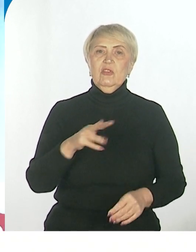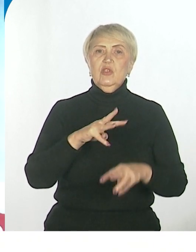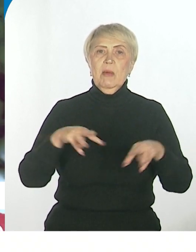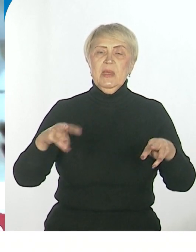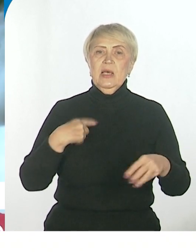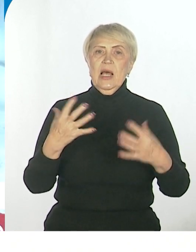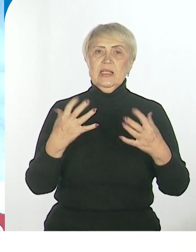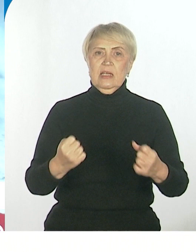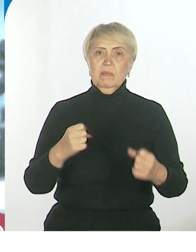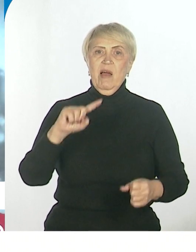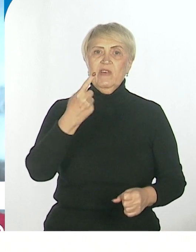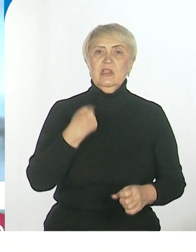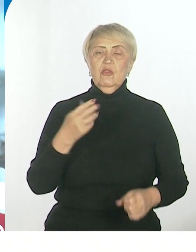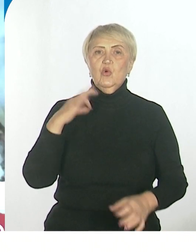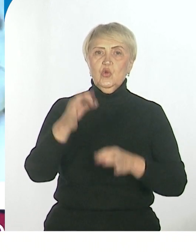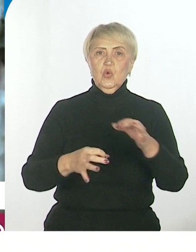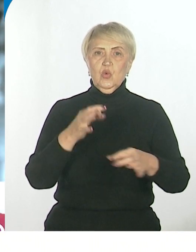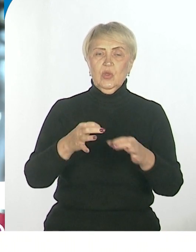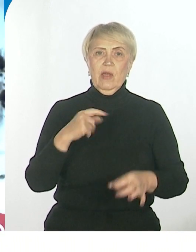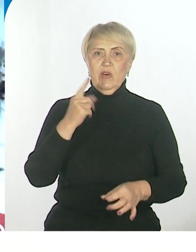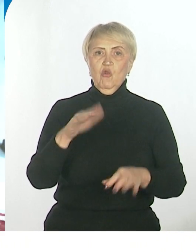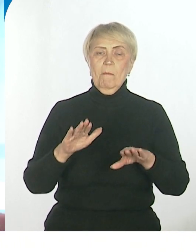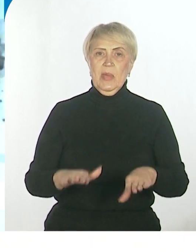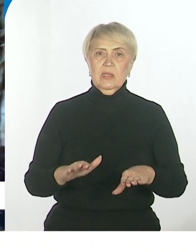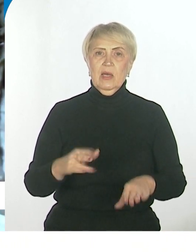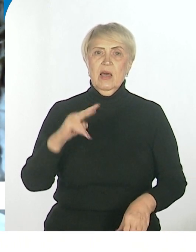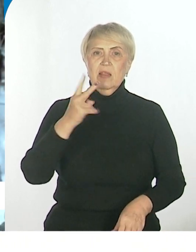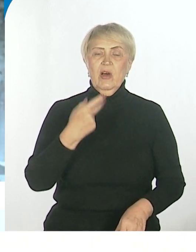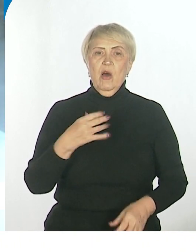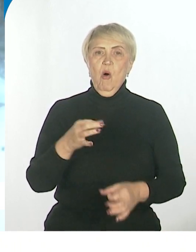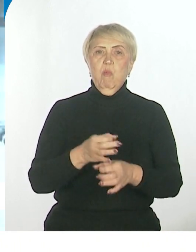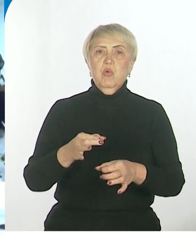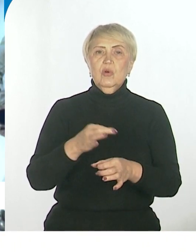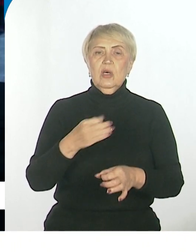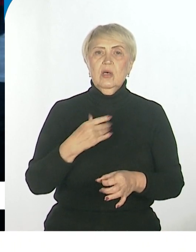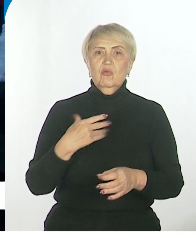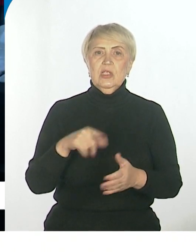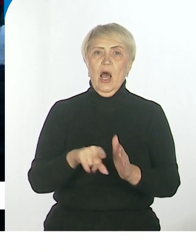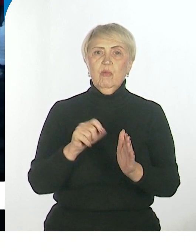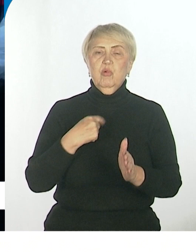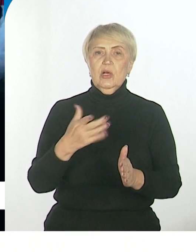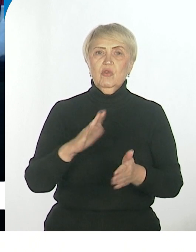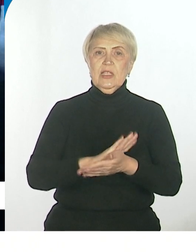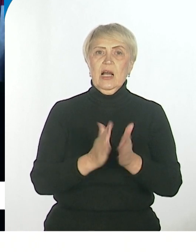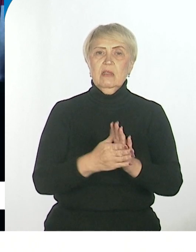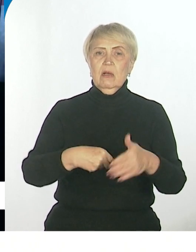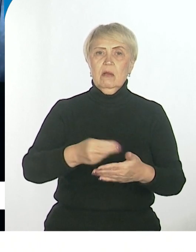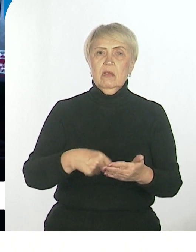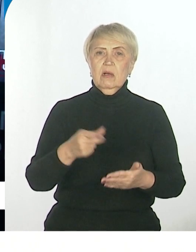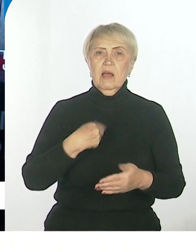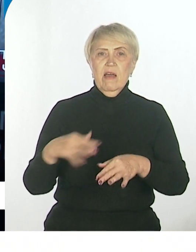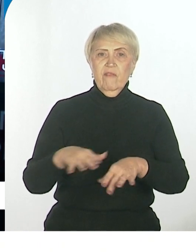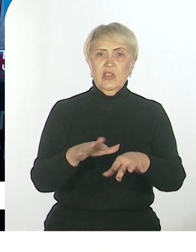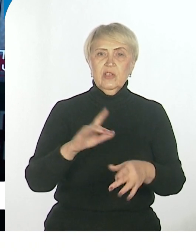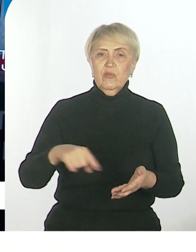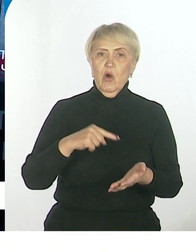суток. То есть все в одном месте в течение одних суток. Два пункта отбора на контракт действуют в Хабаровском крае. Это в